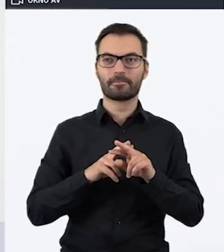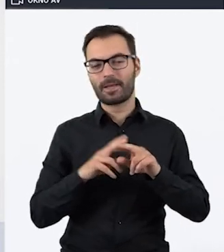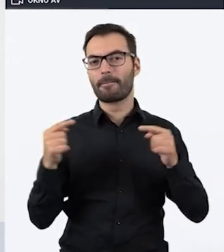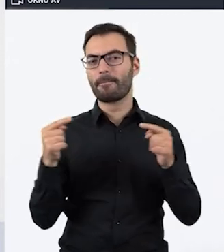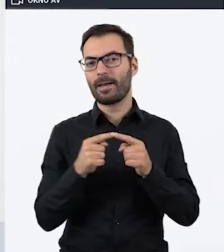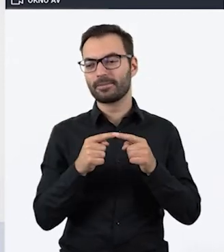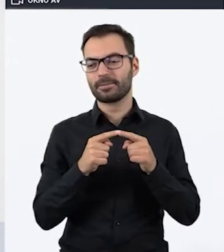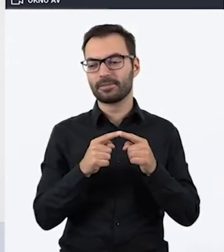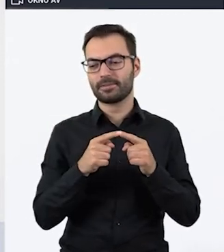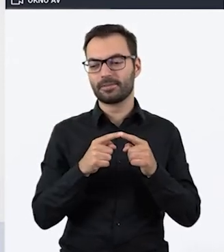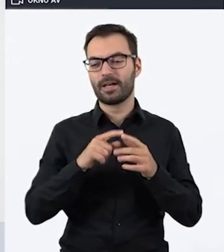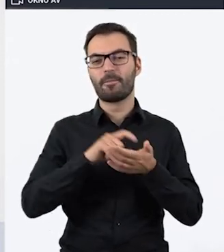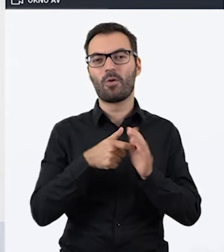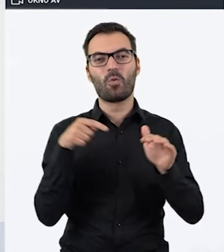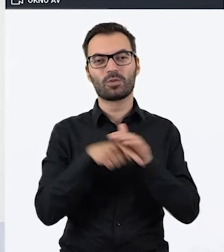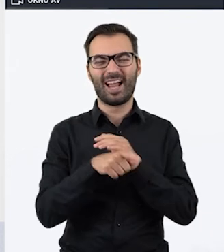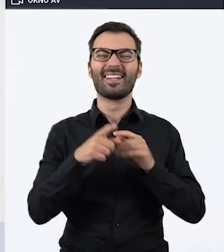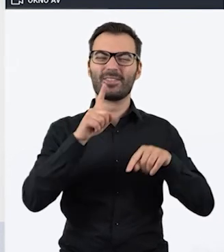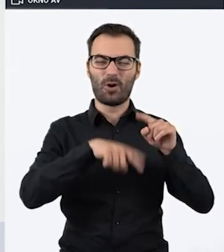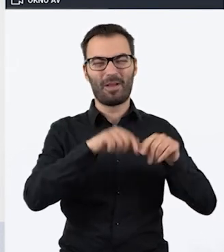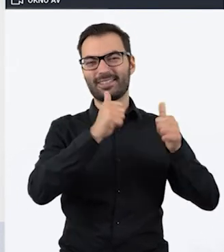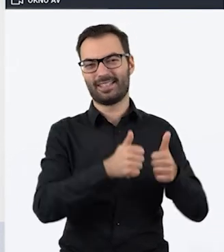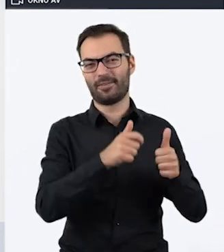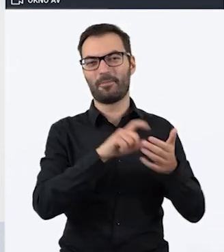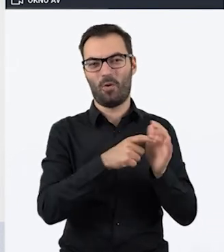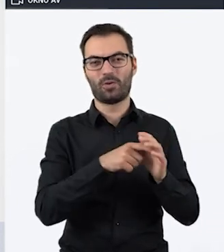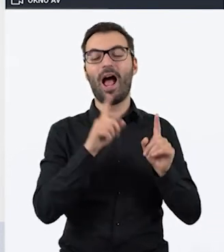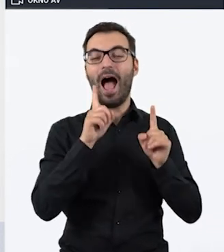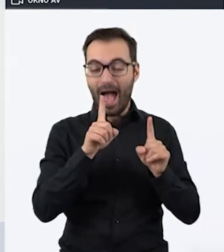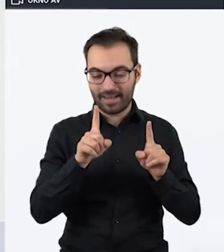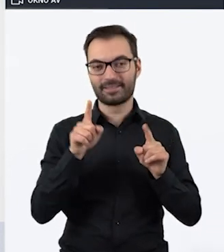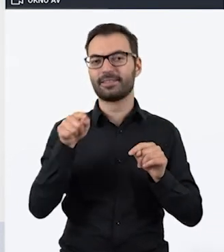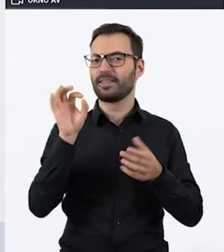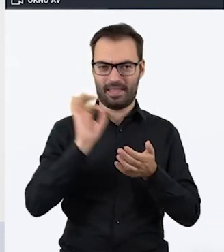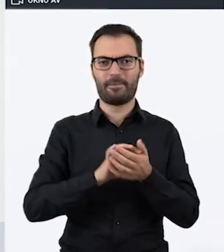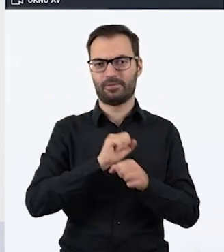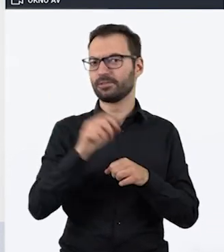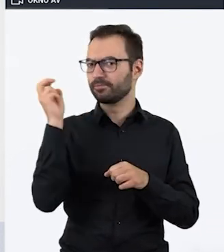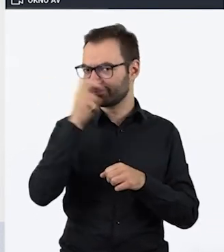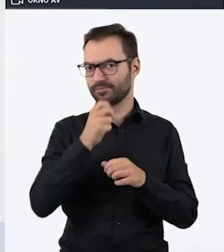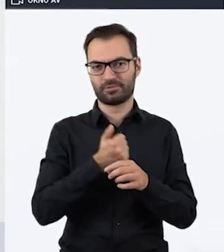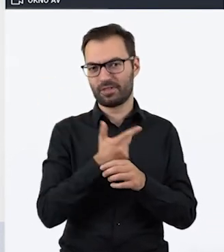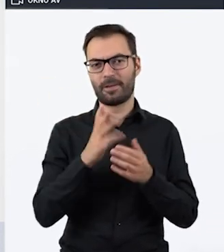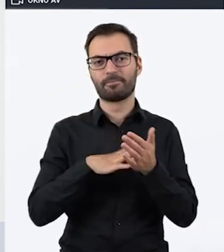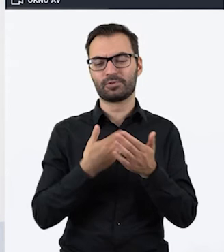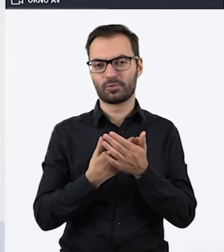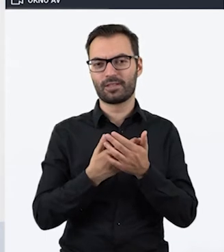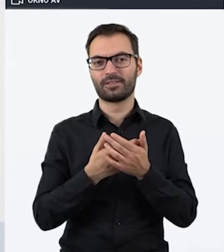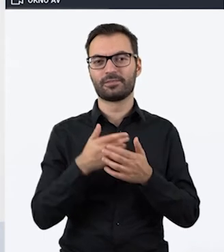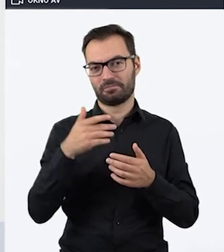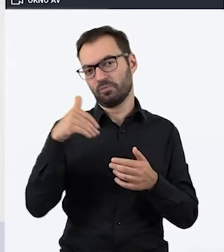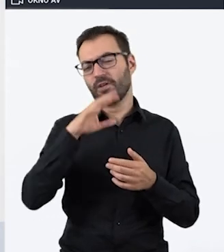chyba się przydaje jednak mimo wszystko do Escape Roomu takiego stacjonarnego, ale znajdziemy tam na pewno przykłady takich